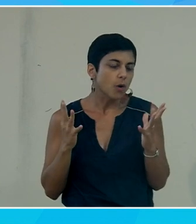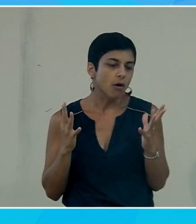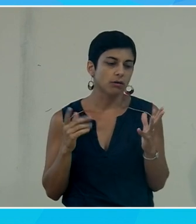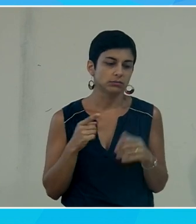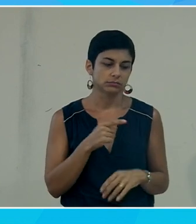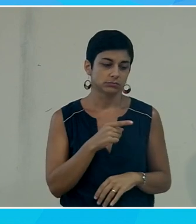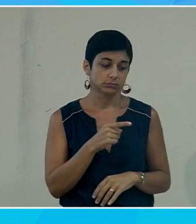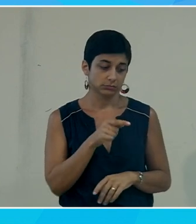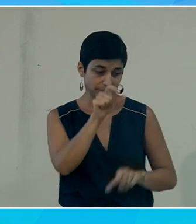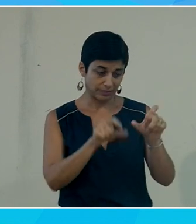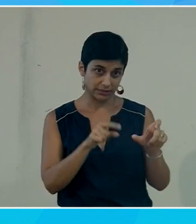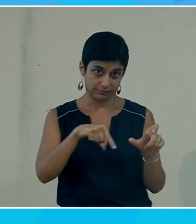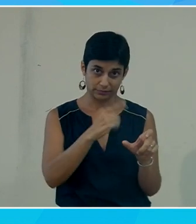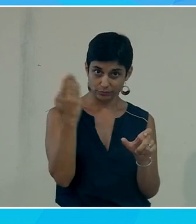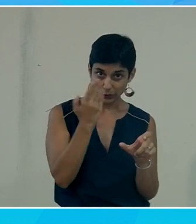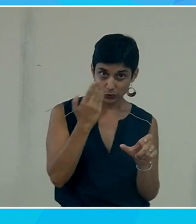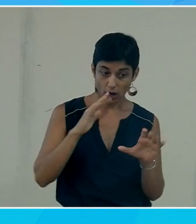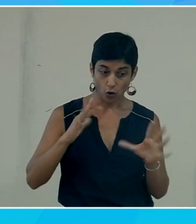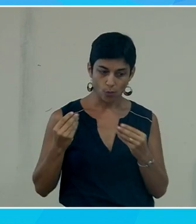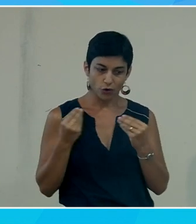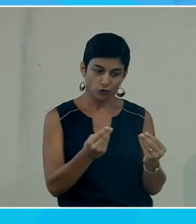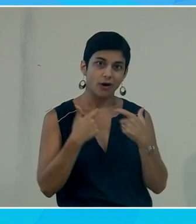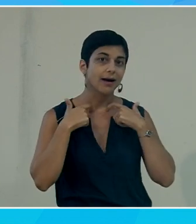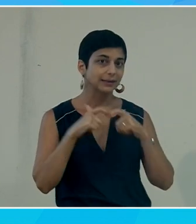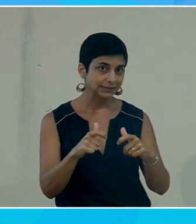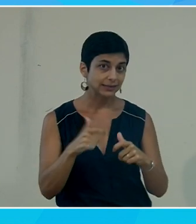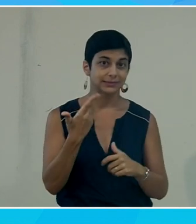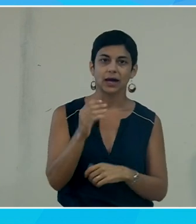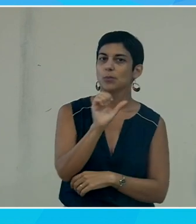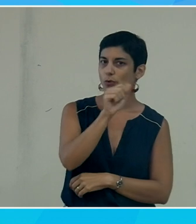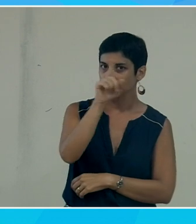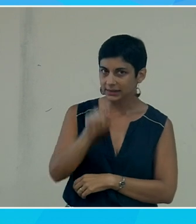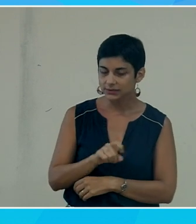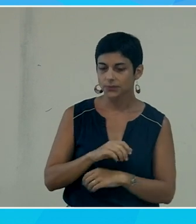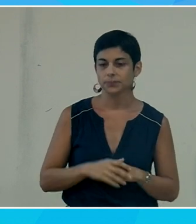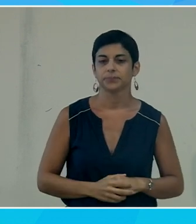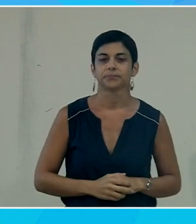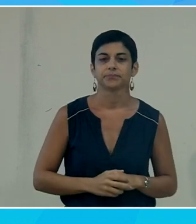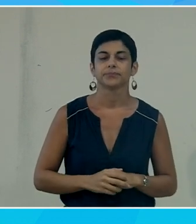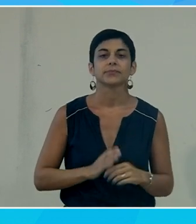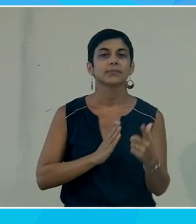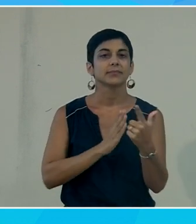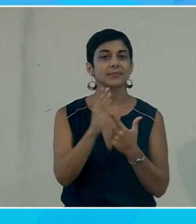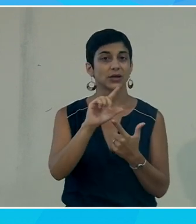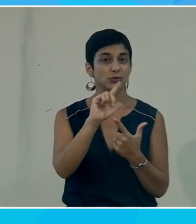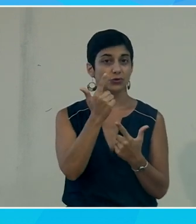personnes qui en ont besoin bien évidemment d'y accéder ça c'est la première question la deuxième question c'est